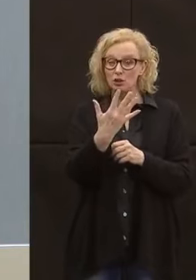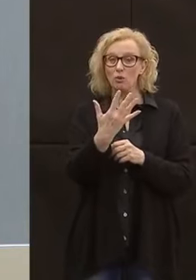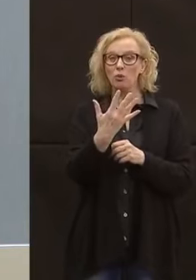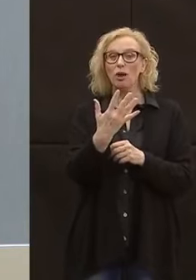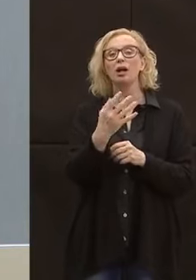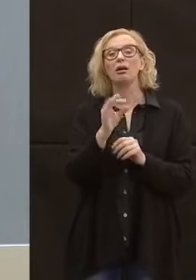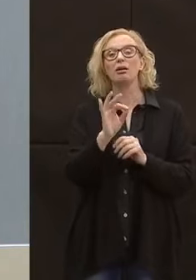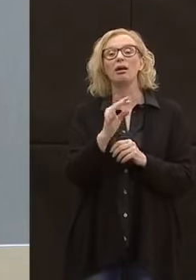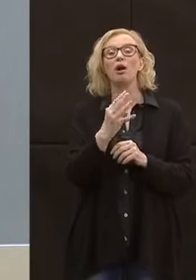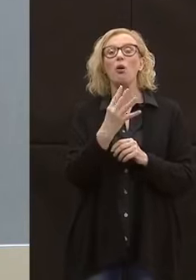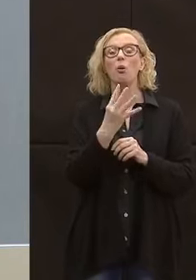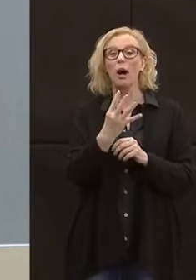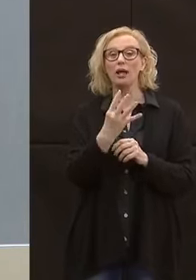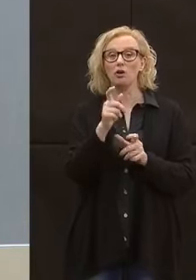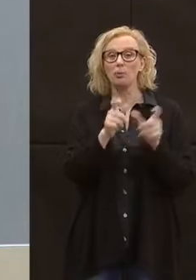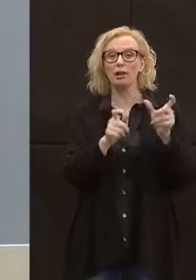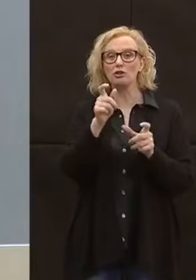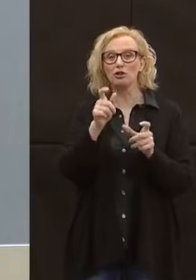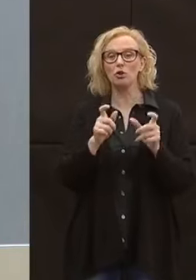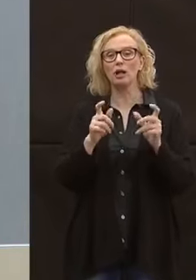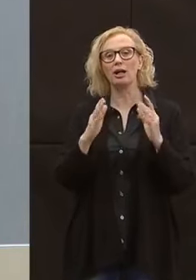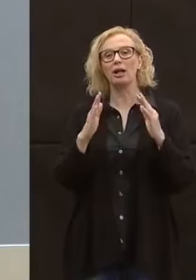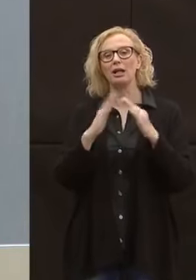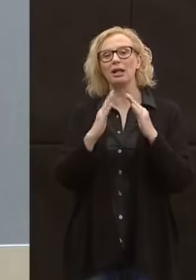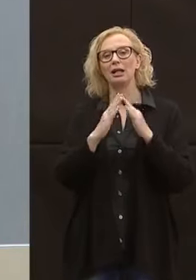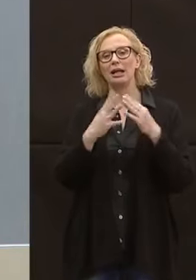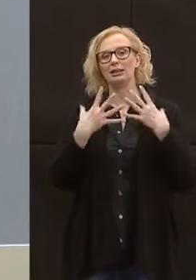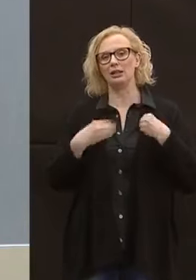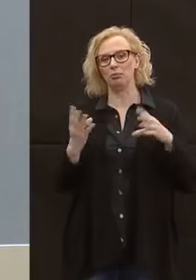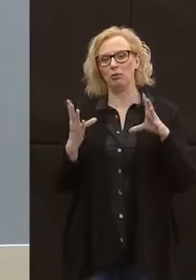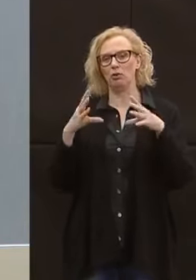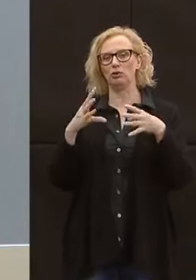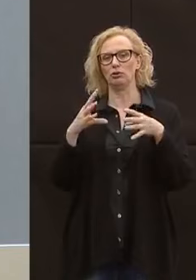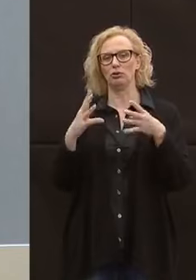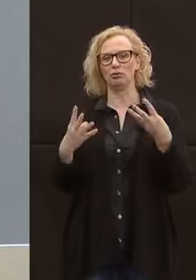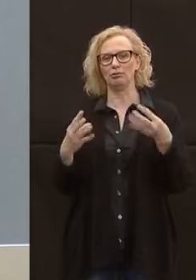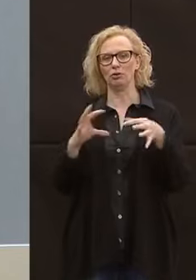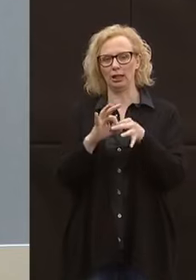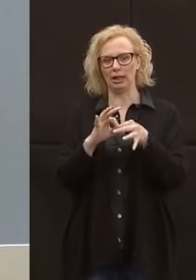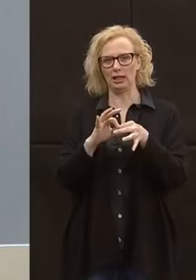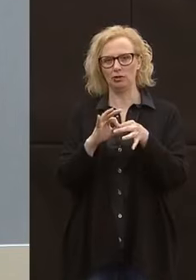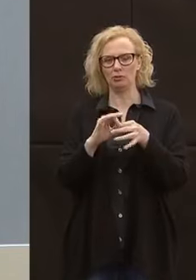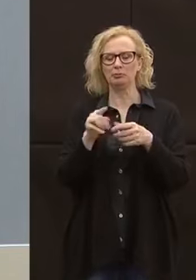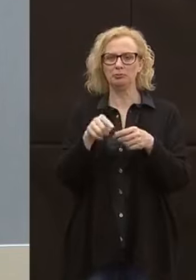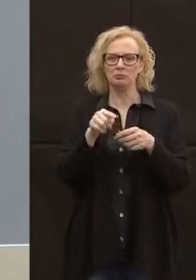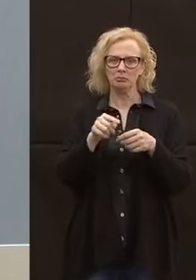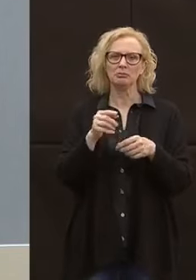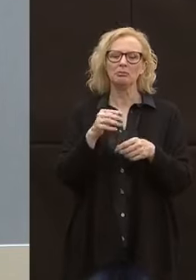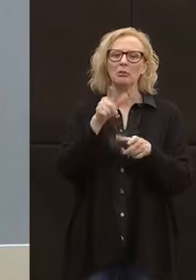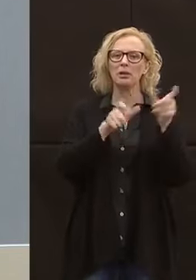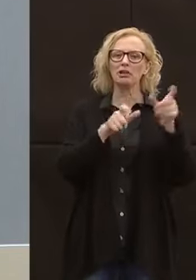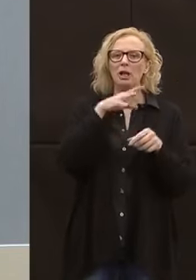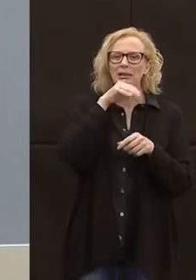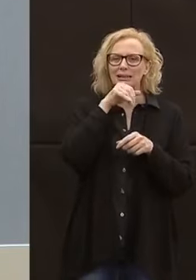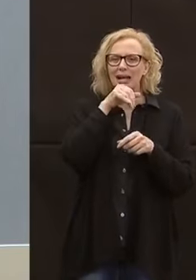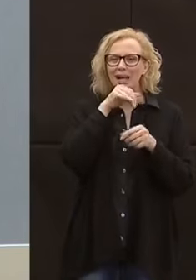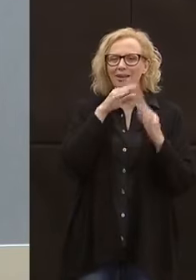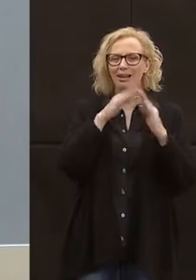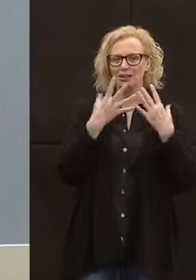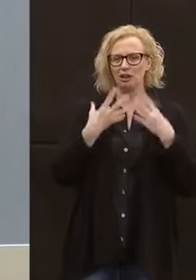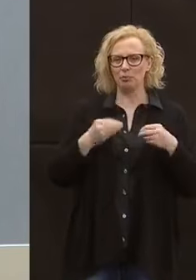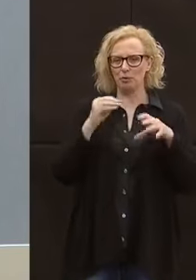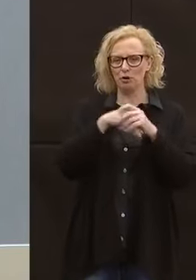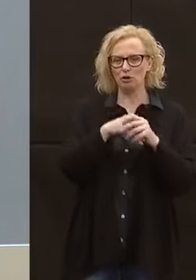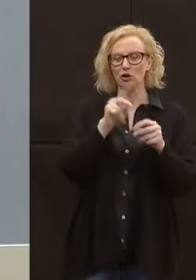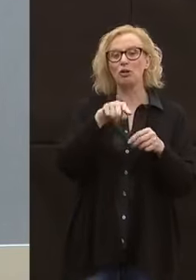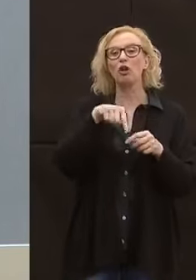4 erano delle RSA quindi anziani che erano appunto ospiti delle RSA che sono